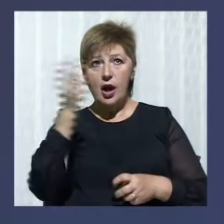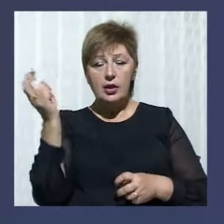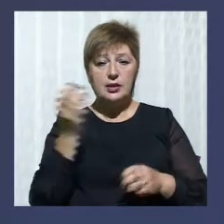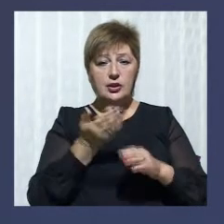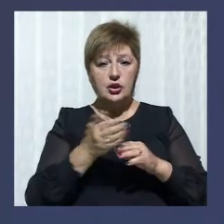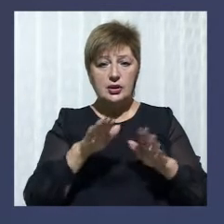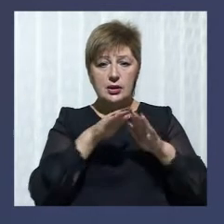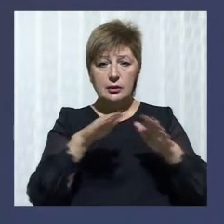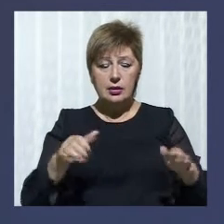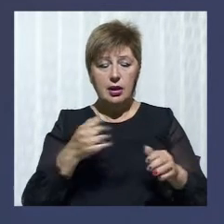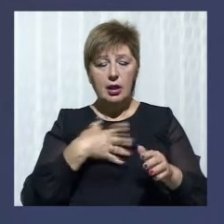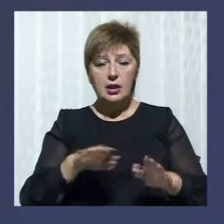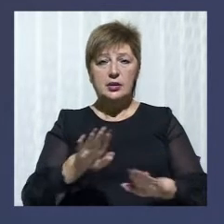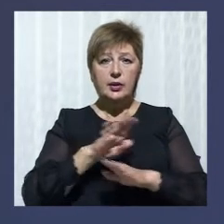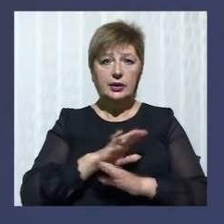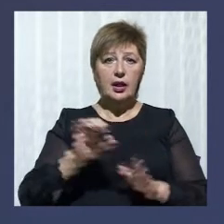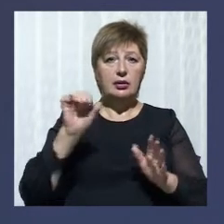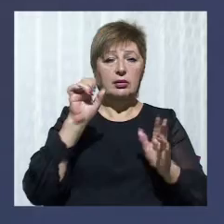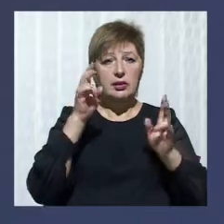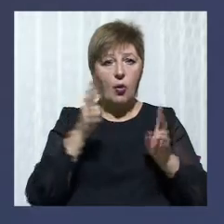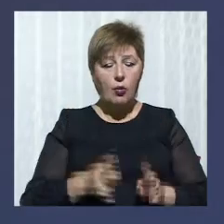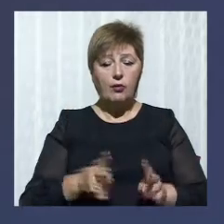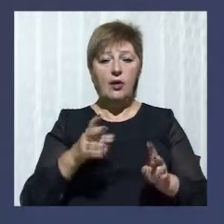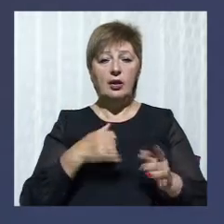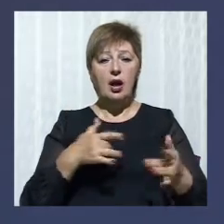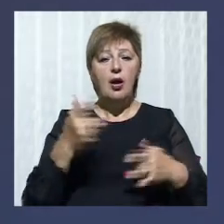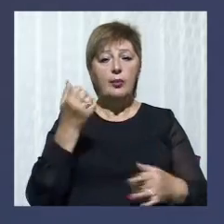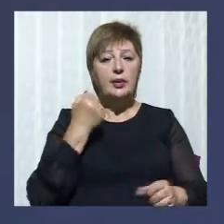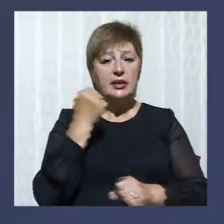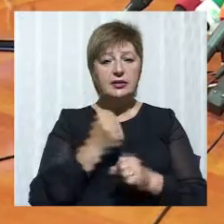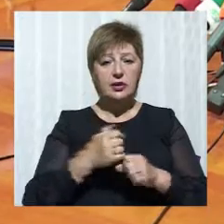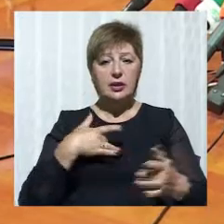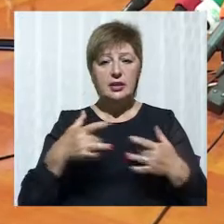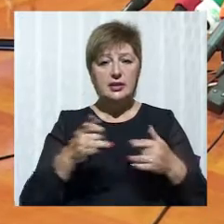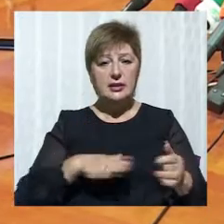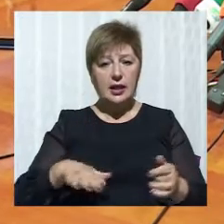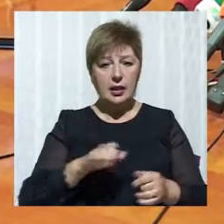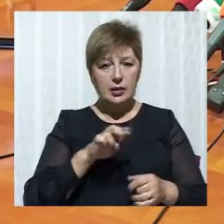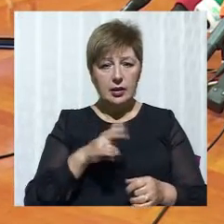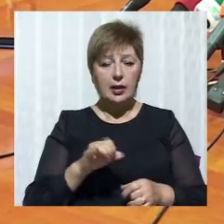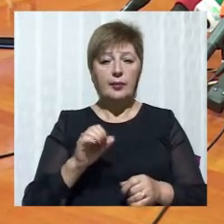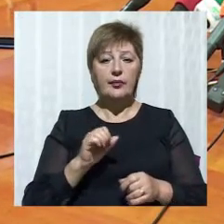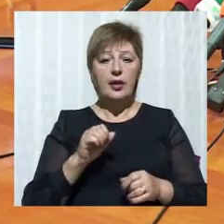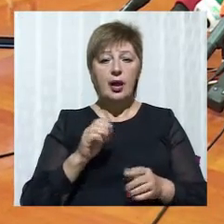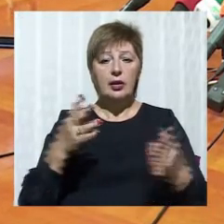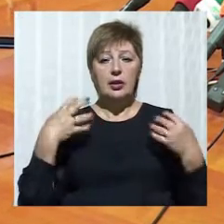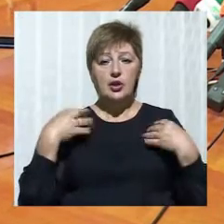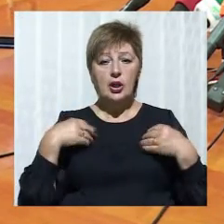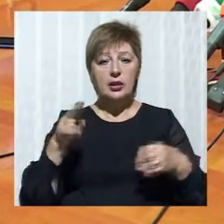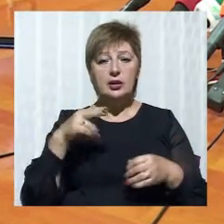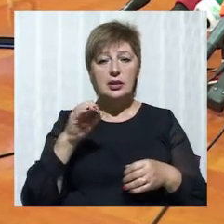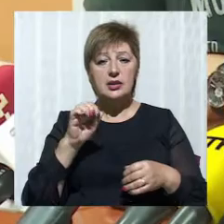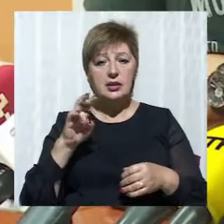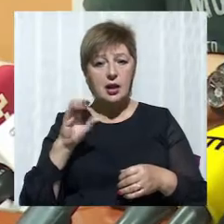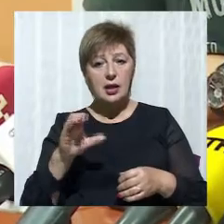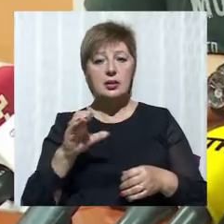-річного працівника сцени. Далі, подробиці далі у сюжеті. Андрій Кульбач, начальник ГУ ДСНС України